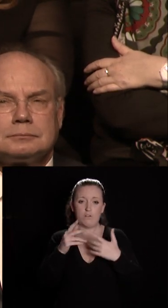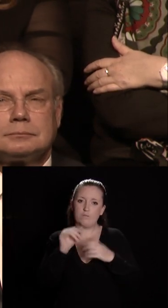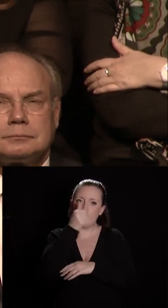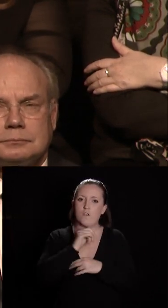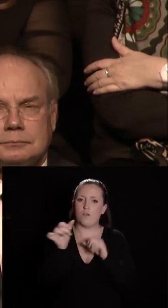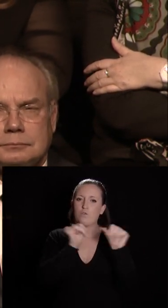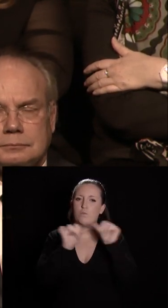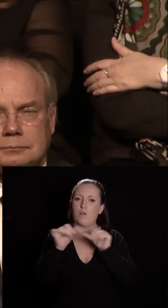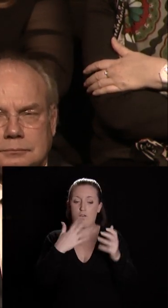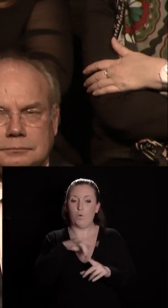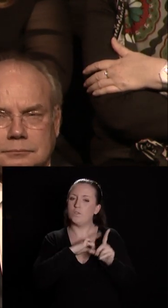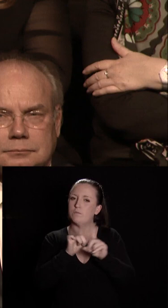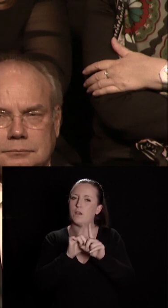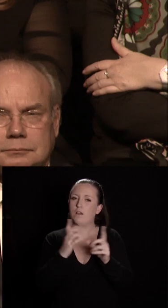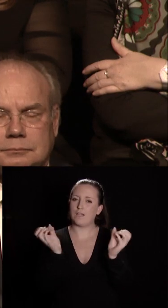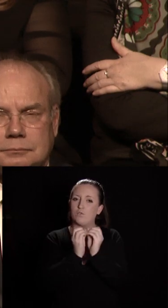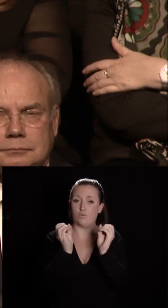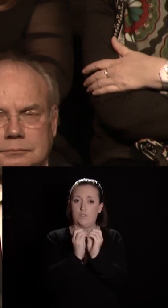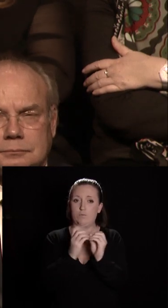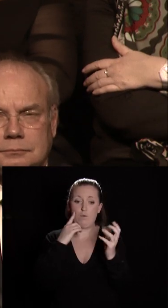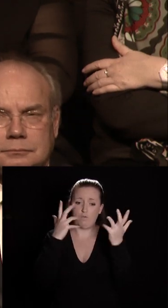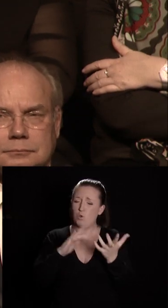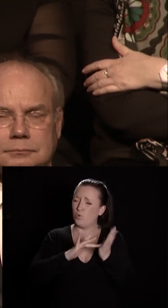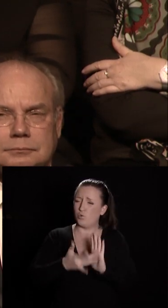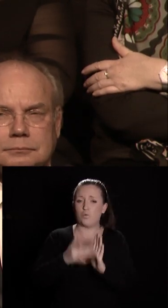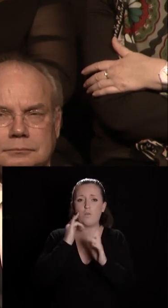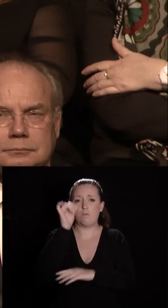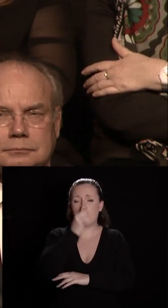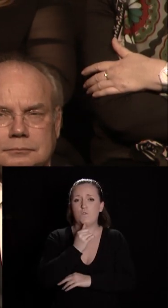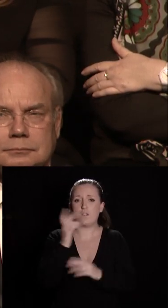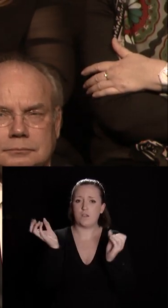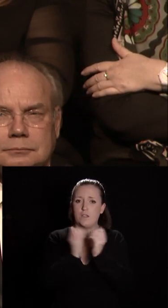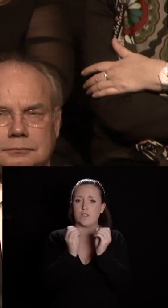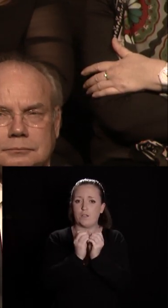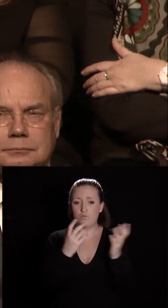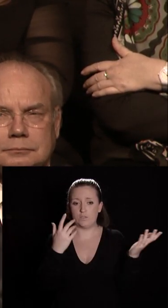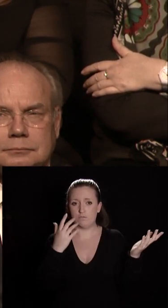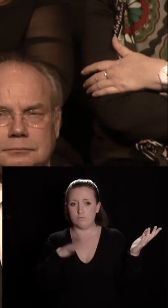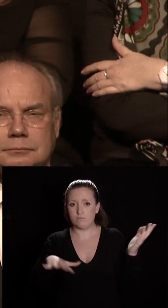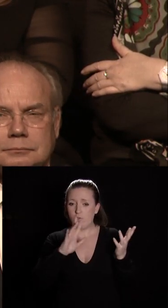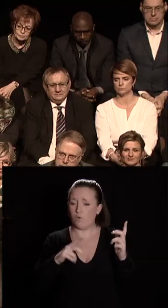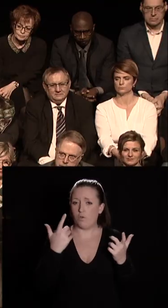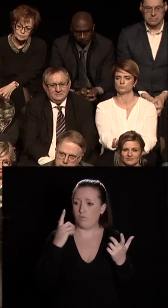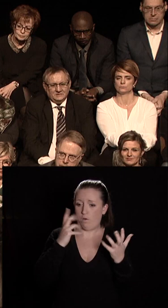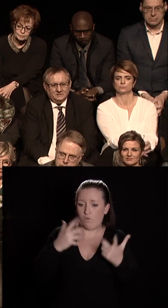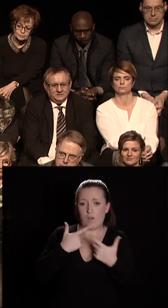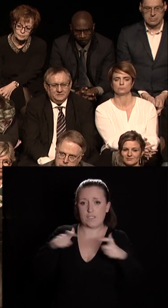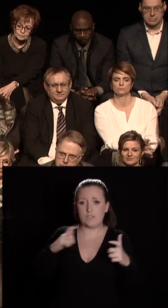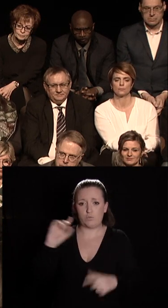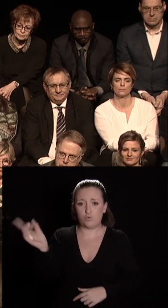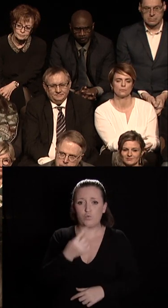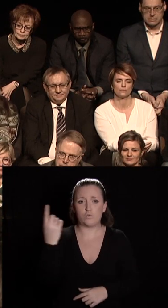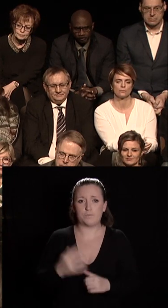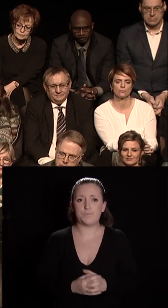et par sa gratuité que j'ai voulu comme dans tous les musées comme dans tous nos musées accessible à tous ça sera